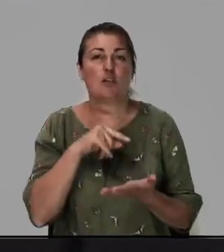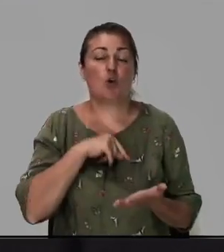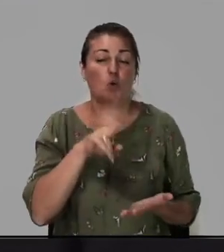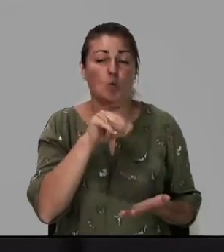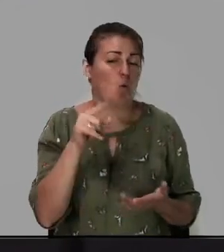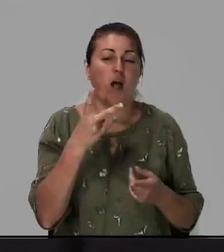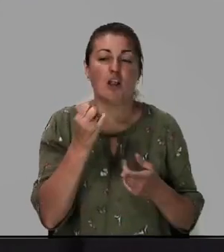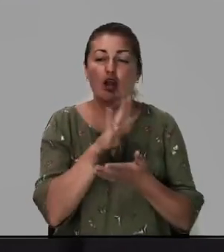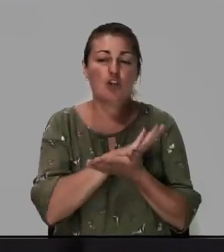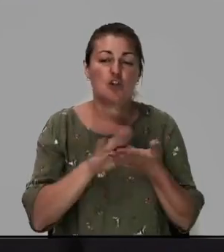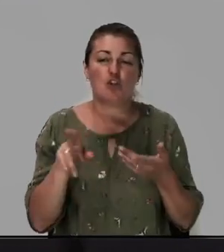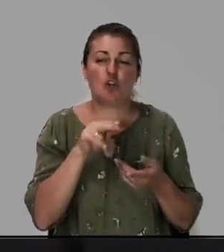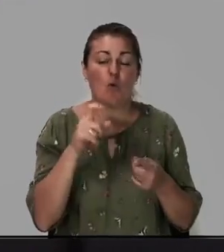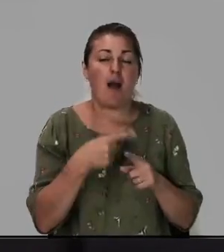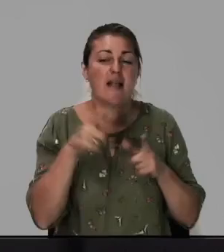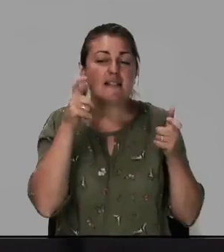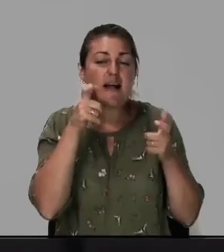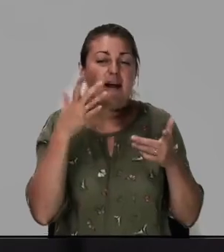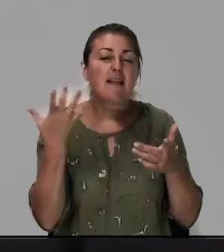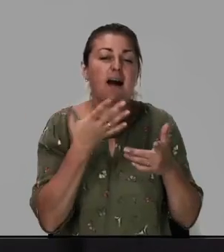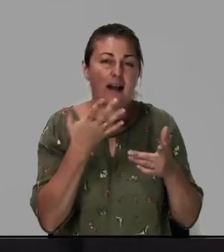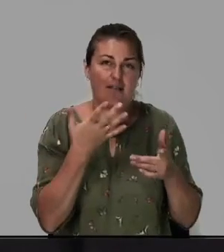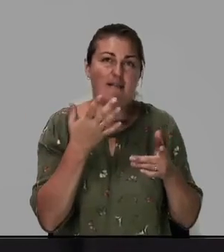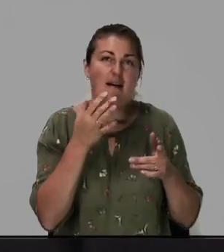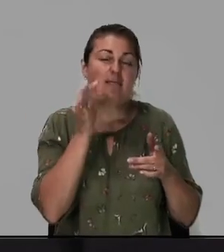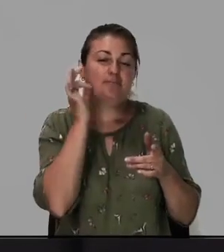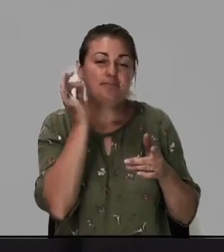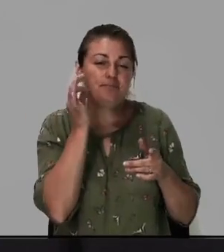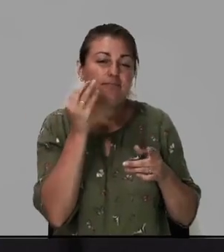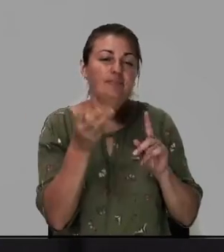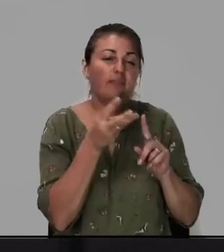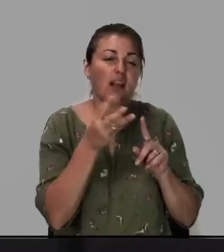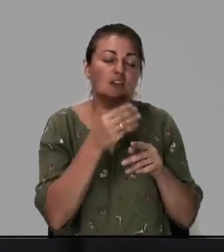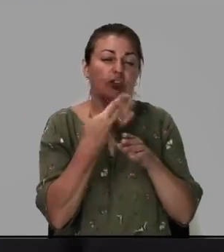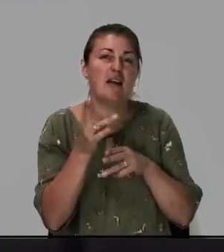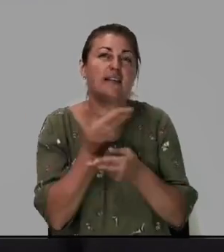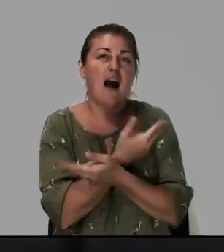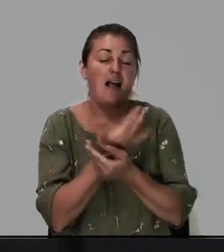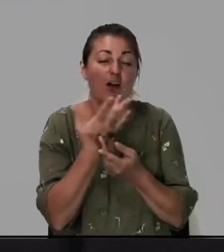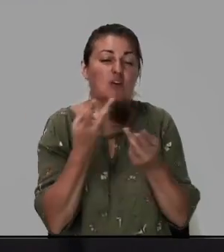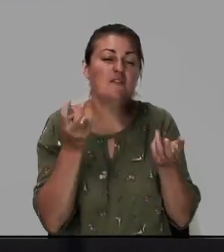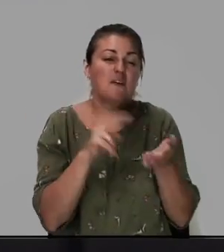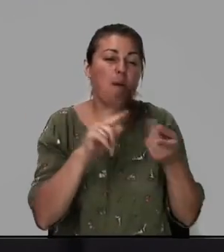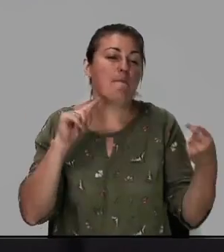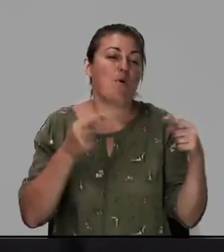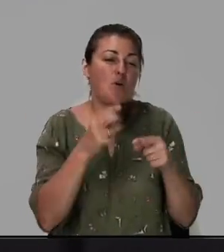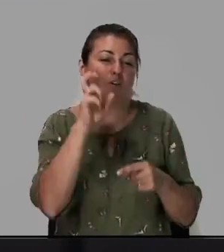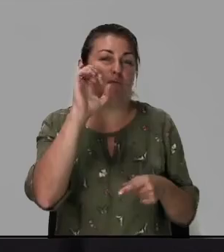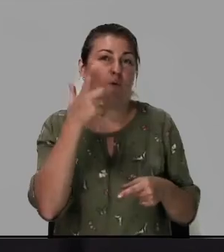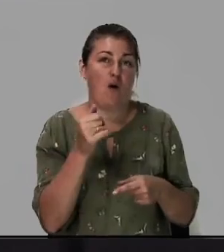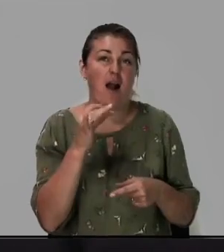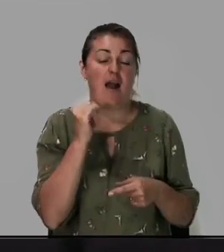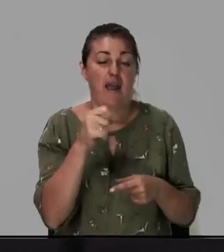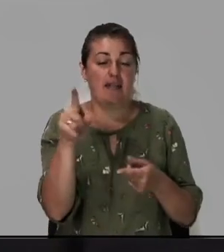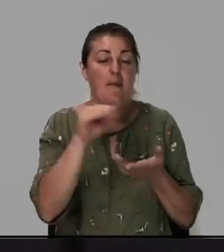чистый дух, это сатана, который оболстил третий час ангелов, который противостал, против Бога, и